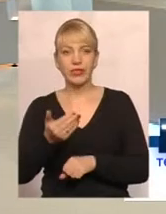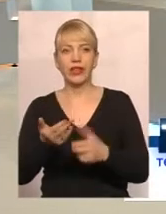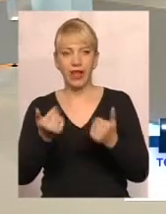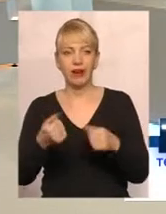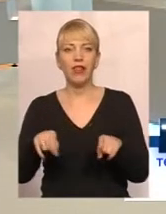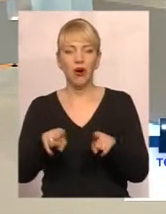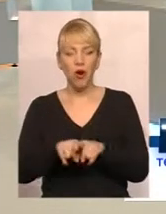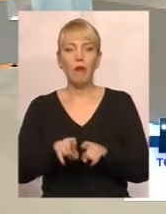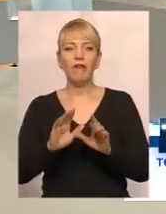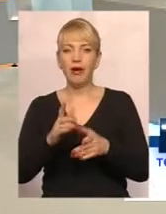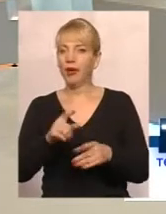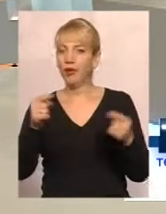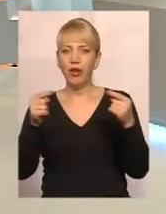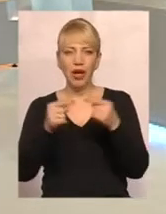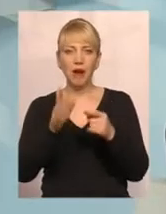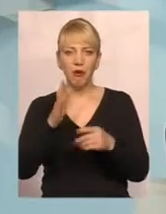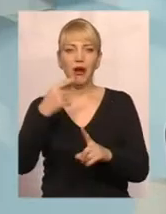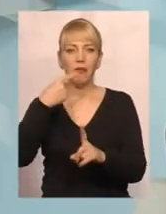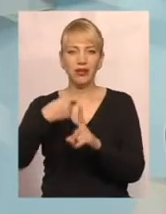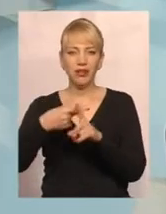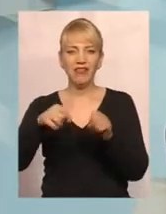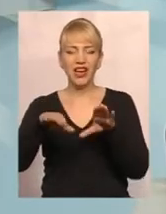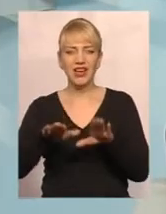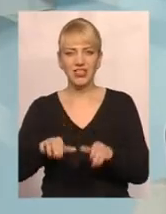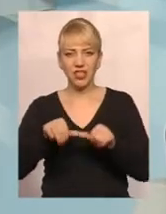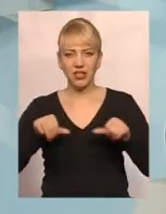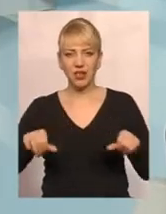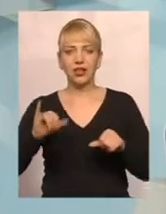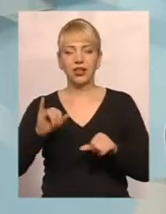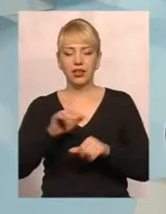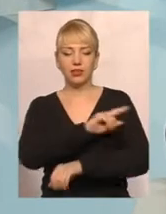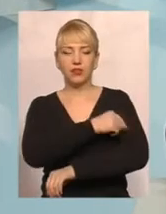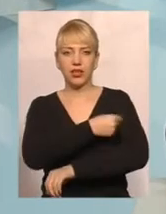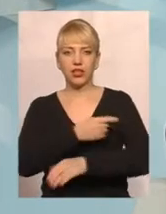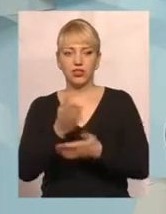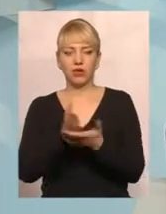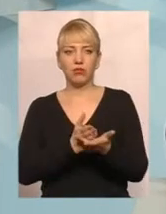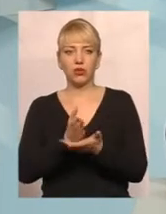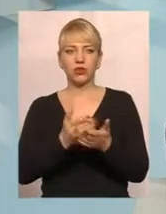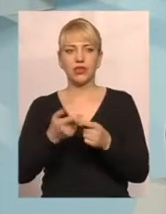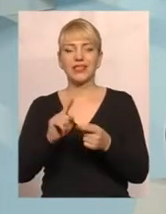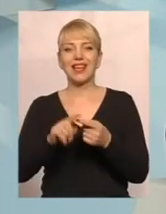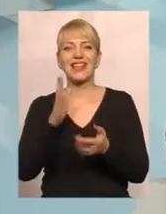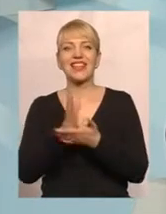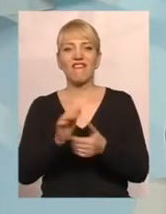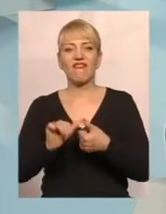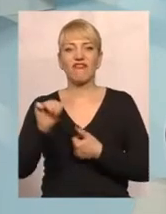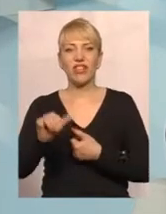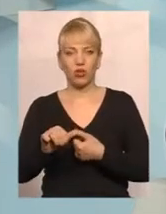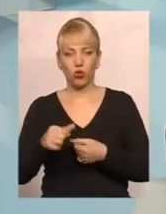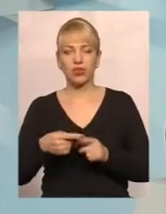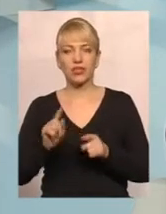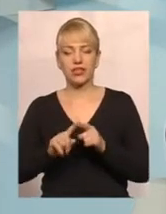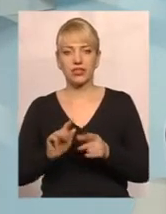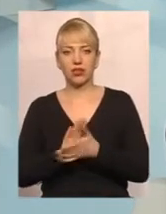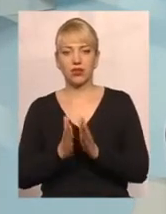випадку однозначно буде прийняти позитивне рішення, крім того, хочу зазначити, що медичні послуги, вони є винятком в даній ситуації, крім